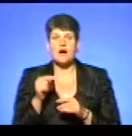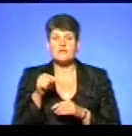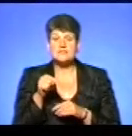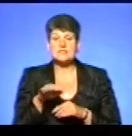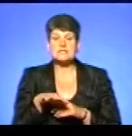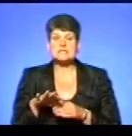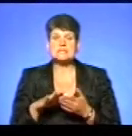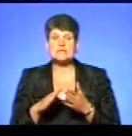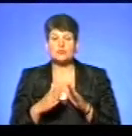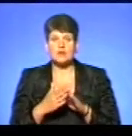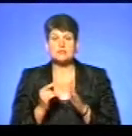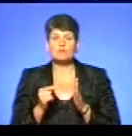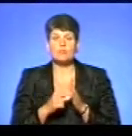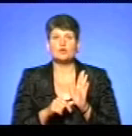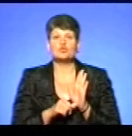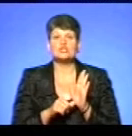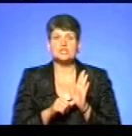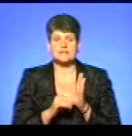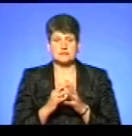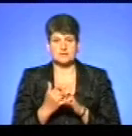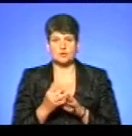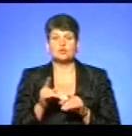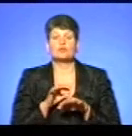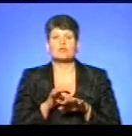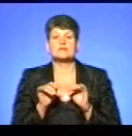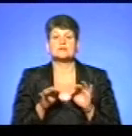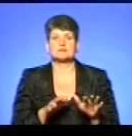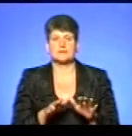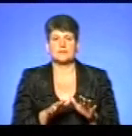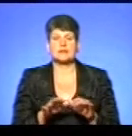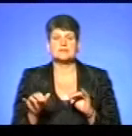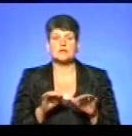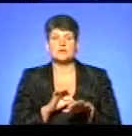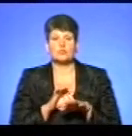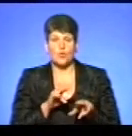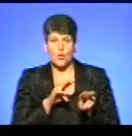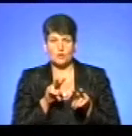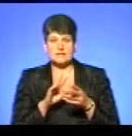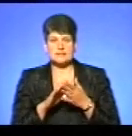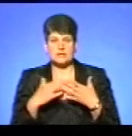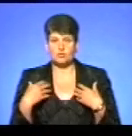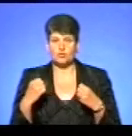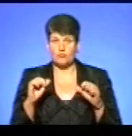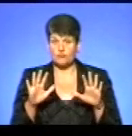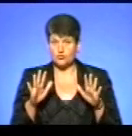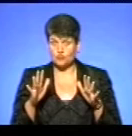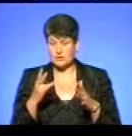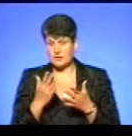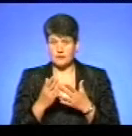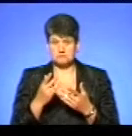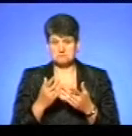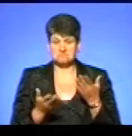зону нагляду попало лише 6 населених пунктів. Що проводять стільки заходи? Наші заходи проводяться, контроль за станом здоров'я, якщо в разі якийсь є підозра,